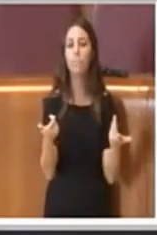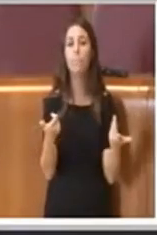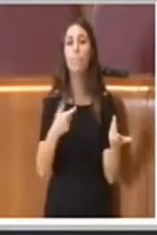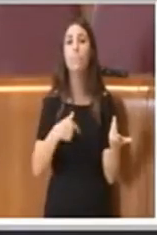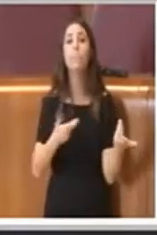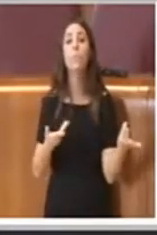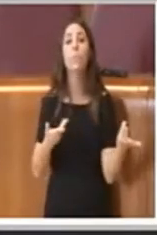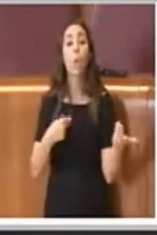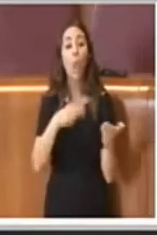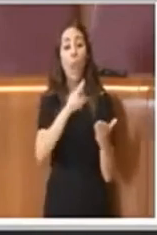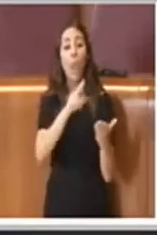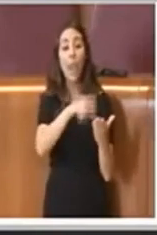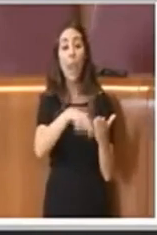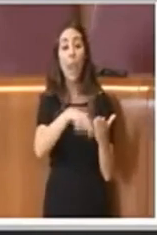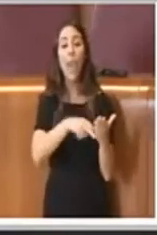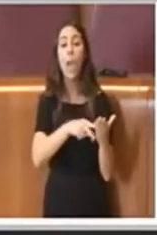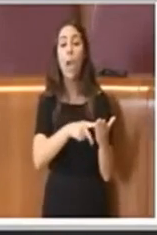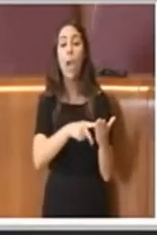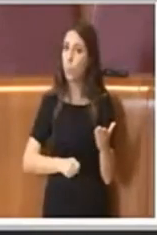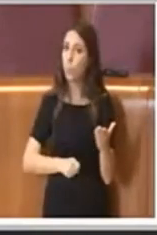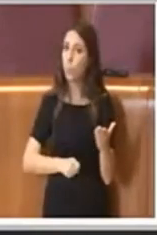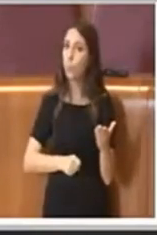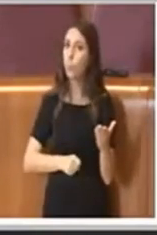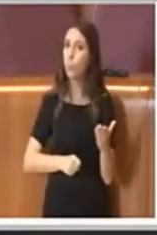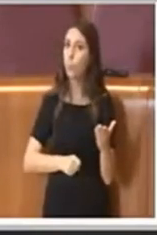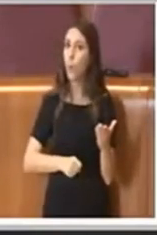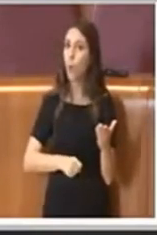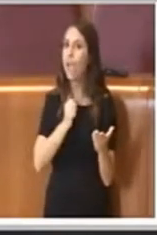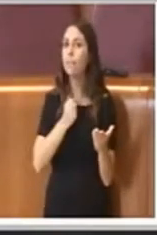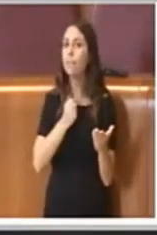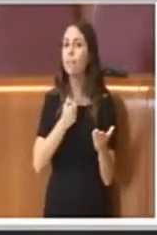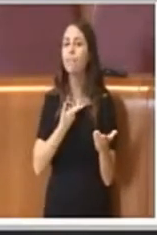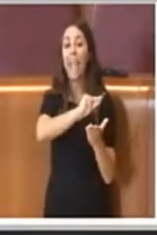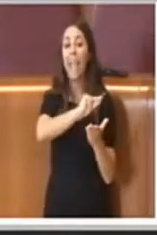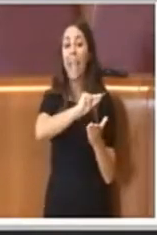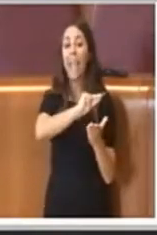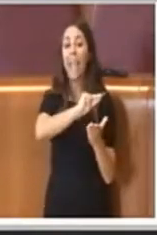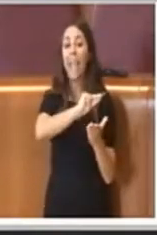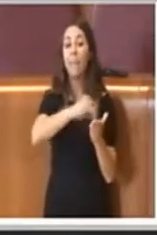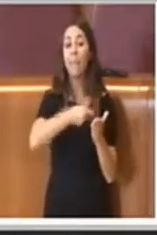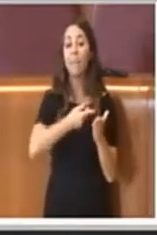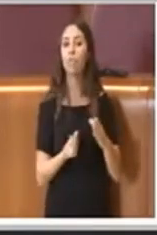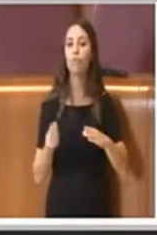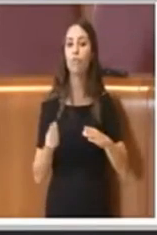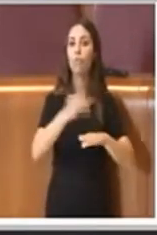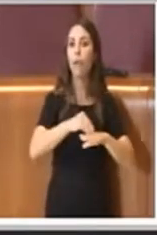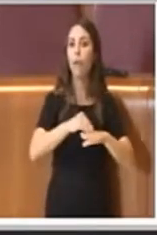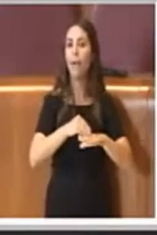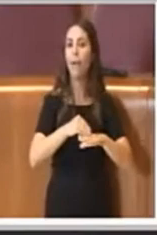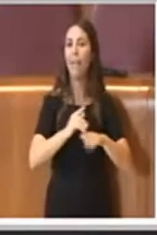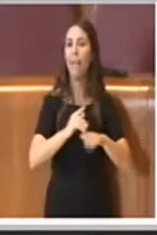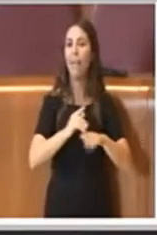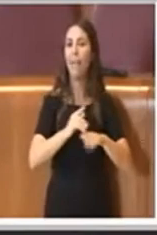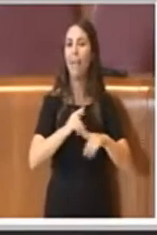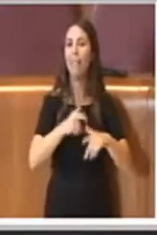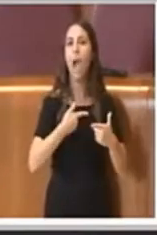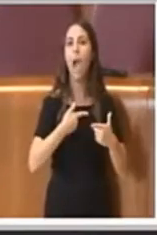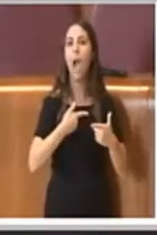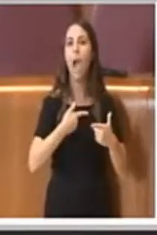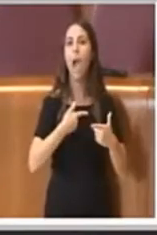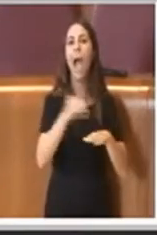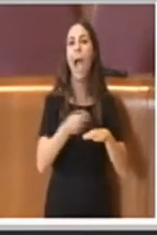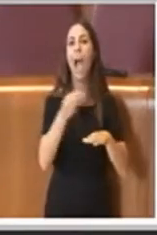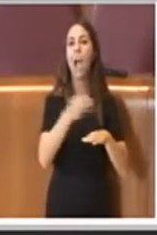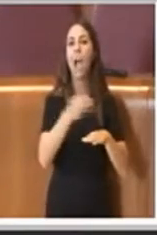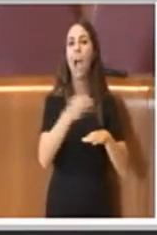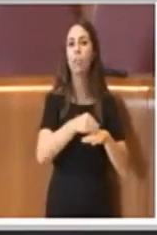vi rendete conto chiede di aggiungere il testo di predisporre che il primo aggiornamento del piano sia